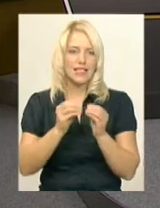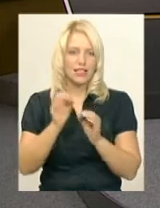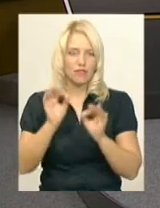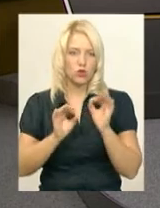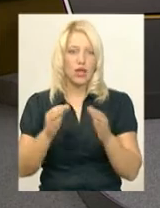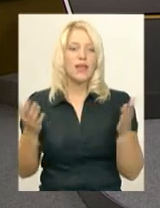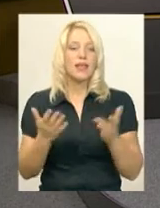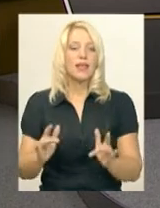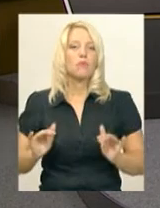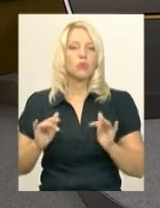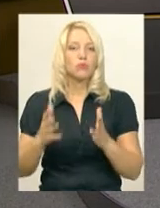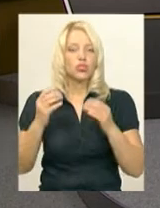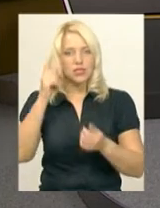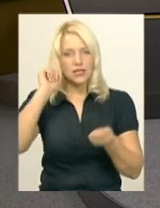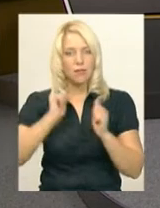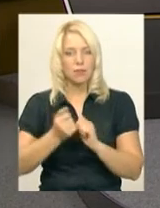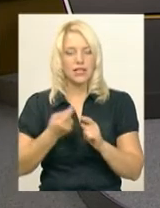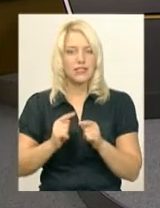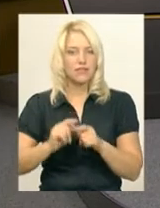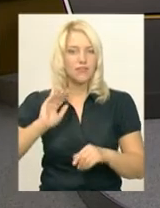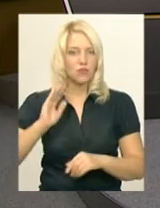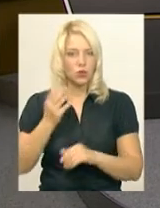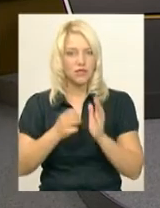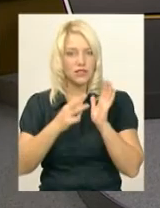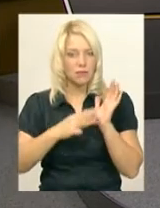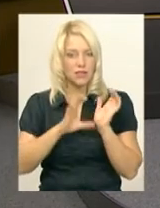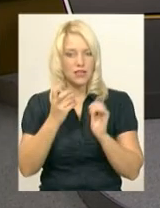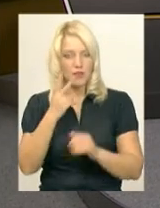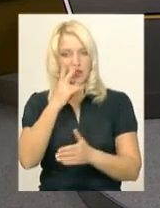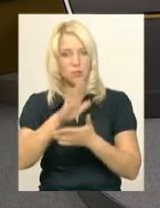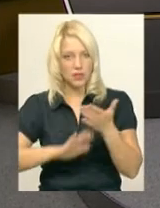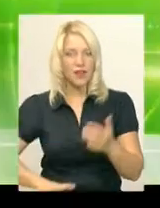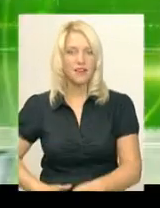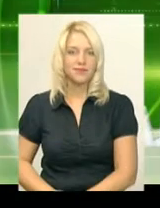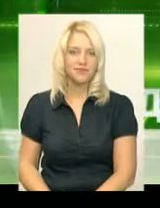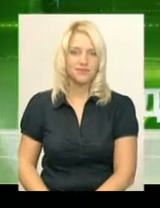Якими подіями ще запам'ятається нам вівторок, 18 вересня. Дивимося далі.